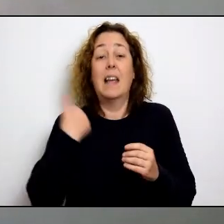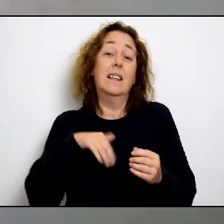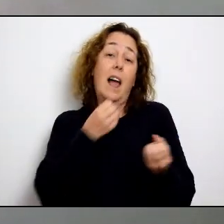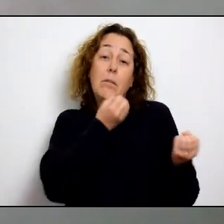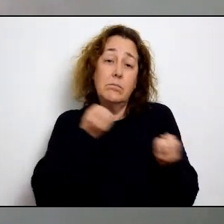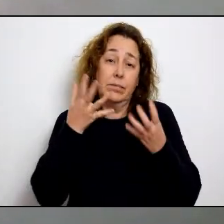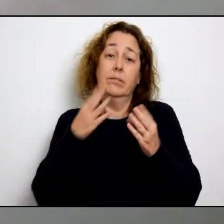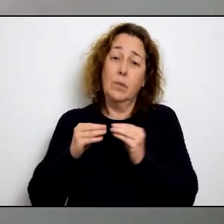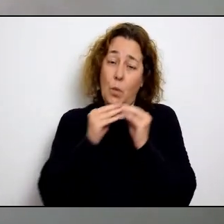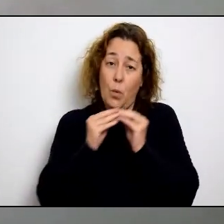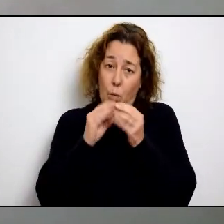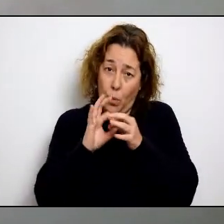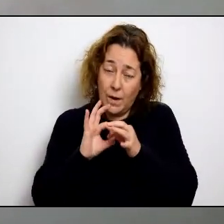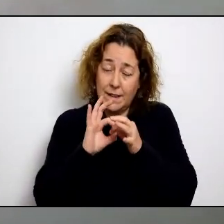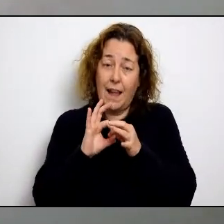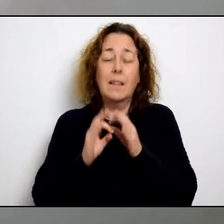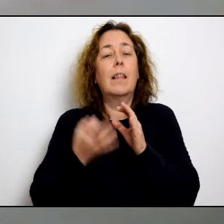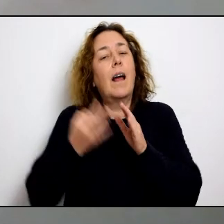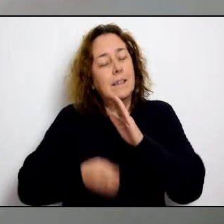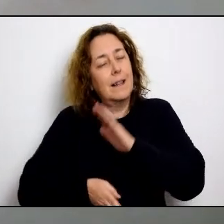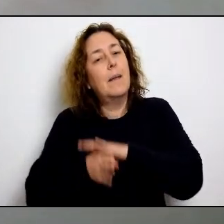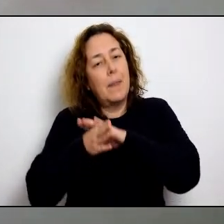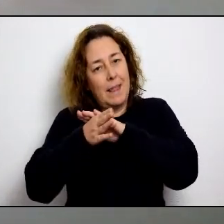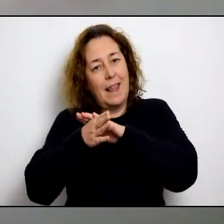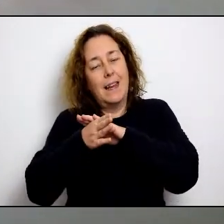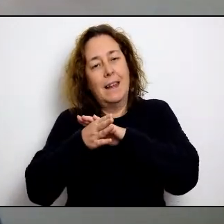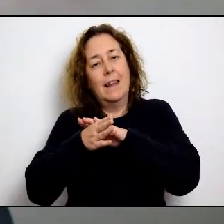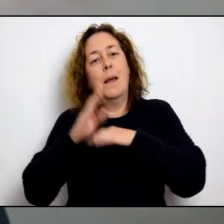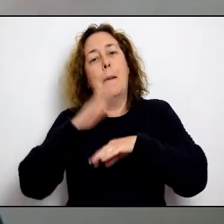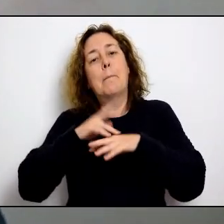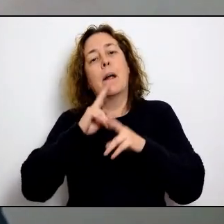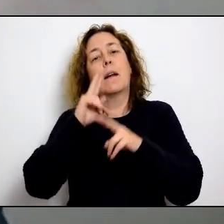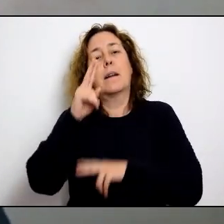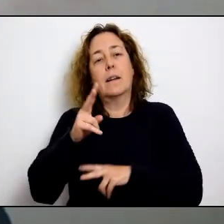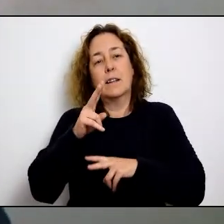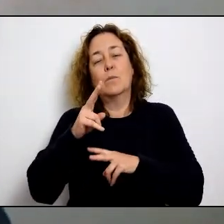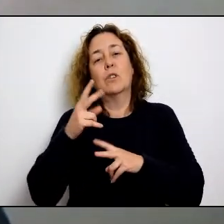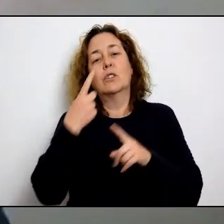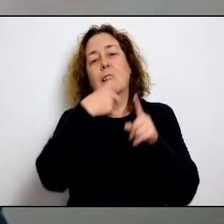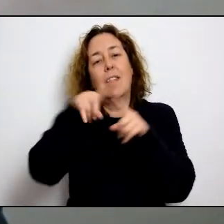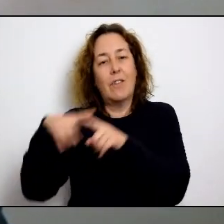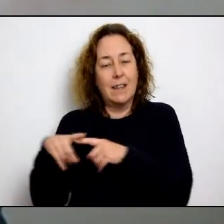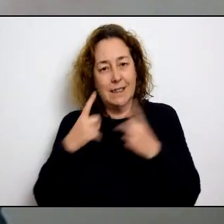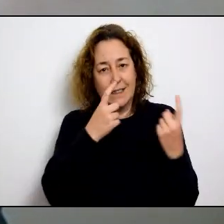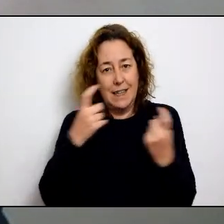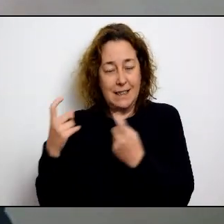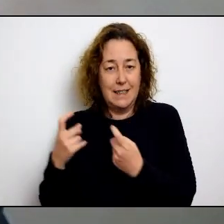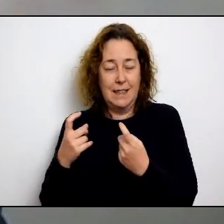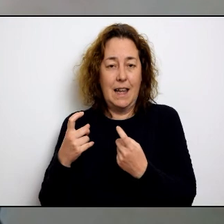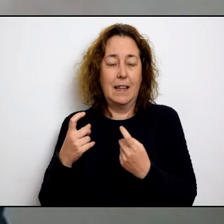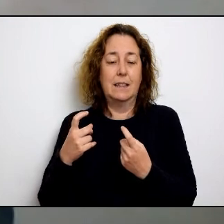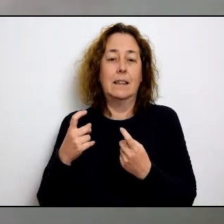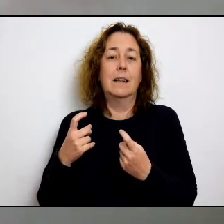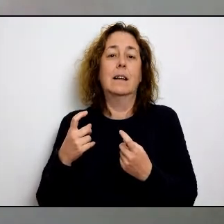hem fet feina des del principi d'aquest estat d'alarma i podíem concretar ahir amb aquest gran comunicat aquesta unitat s'ha de